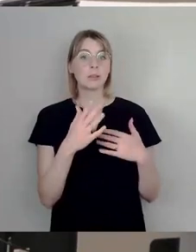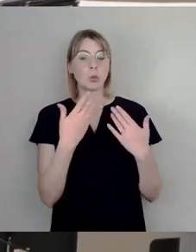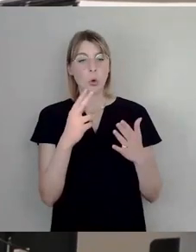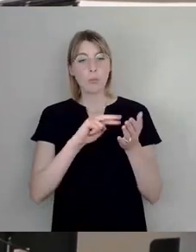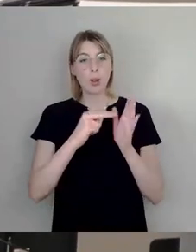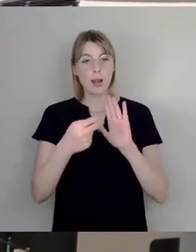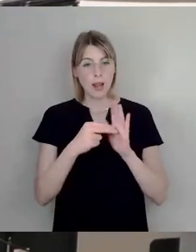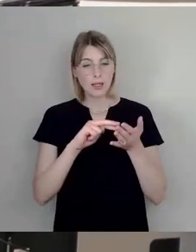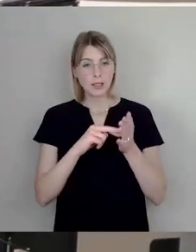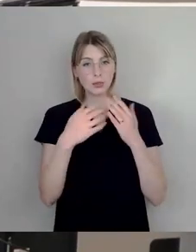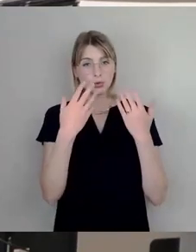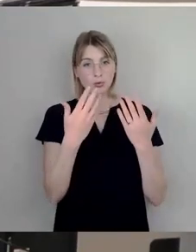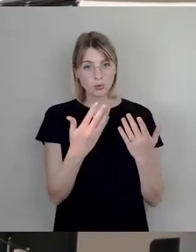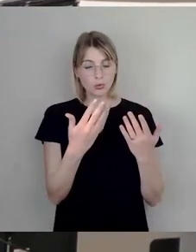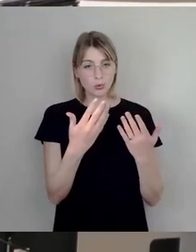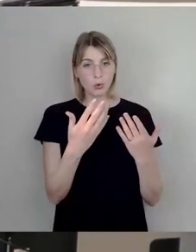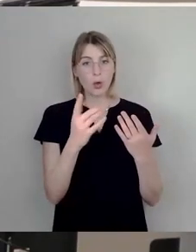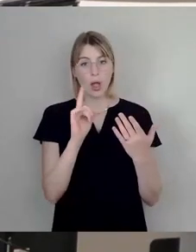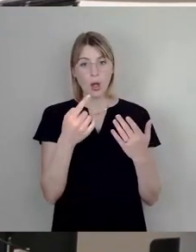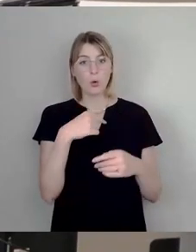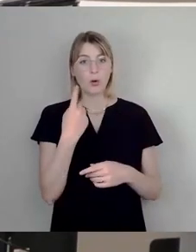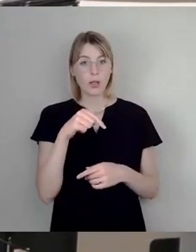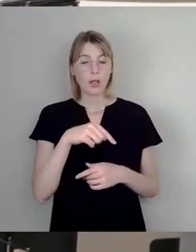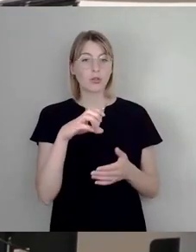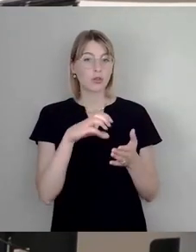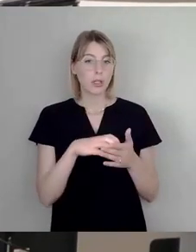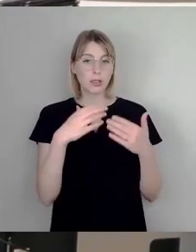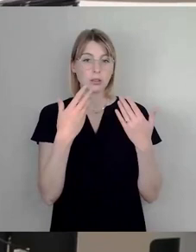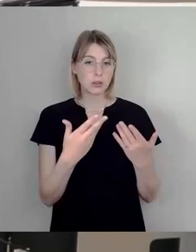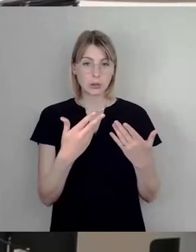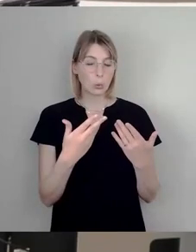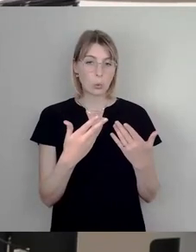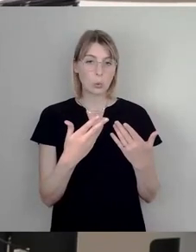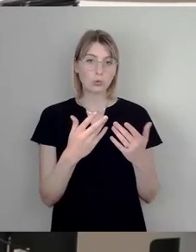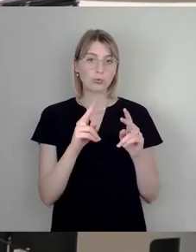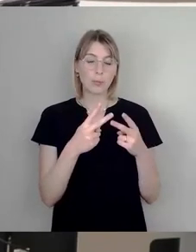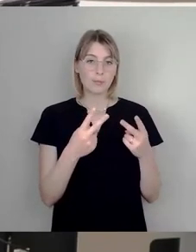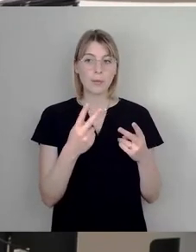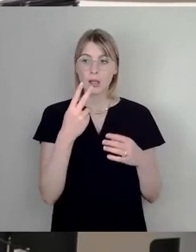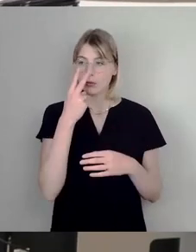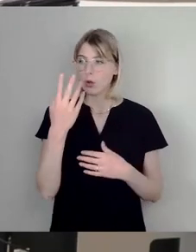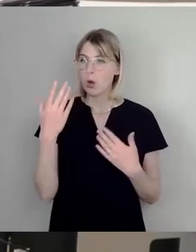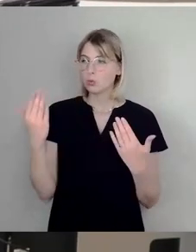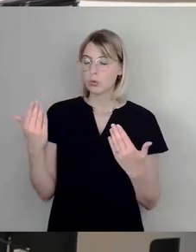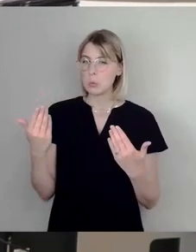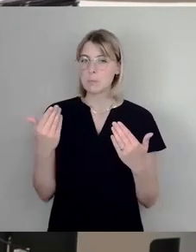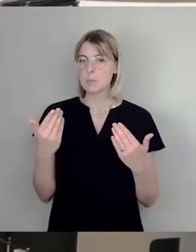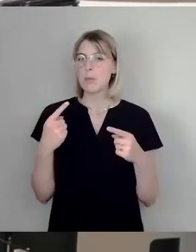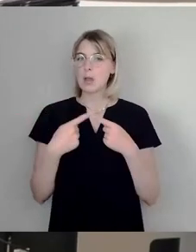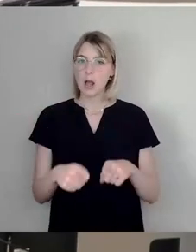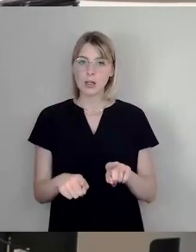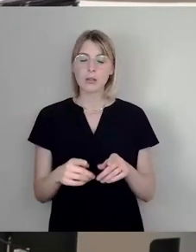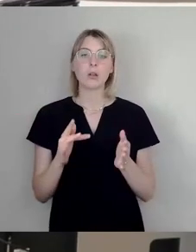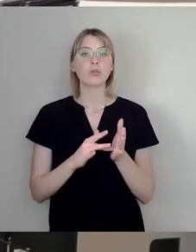und auch bei uns in der Stadt eigentlich nicht der Fall ist, wenn man sich jetzt mal so umsieht. Das kommt durch den Zuzug in unsere